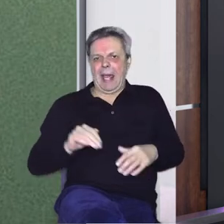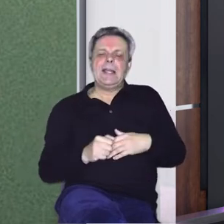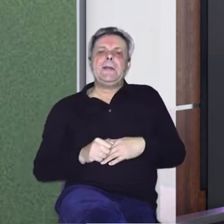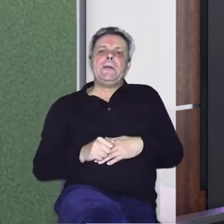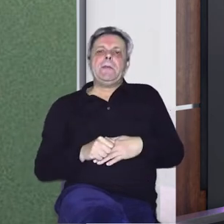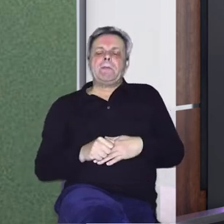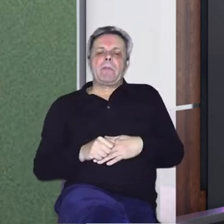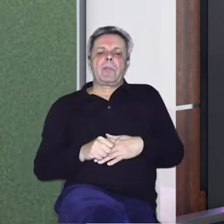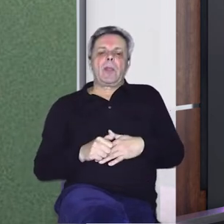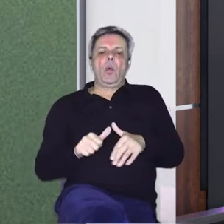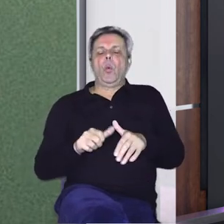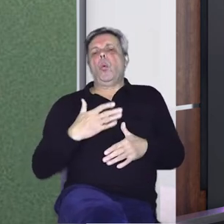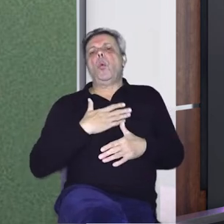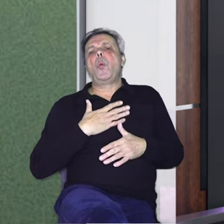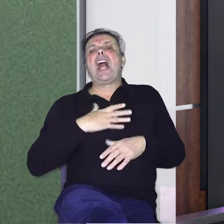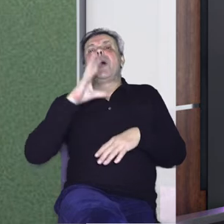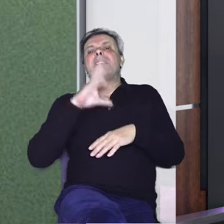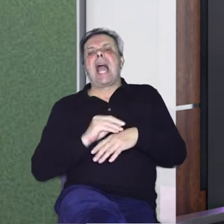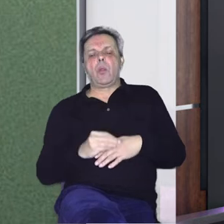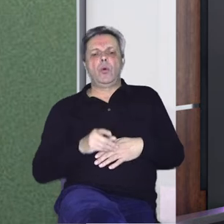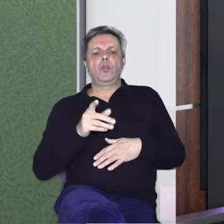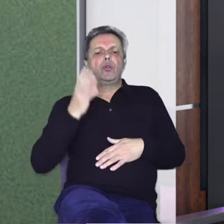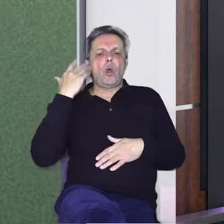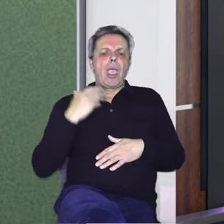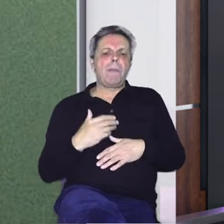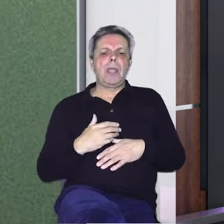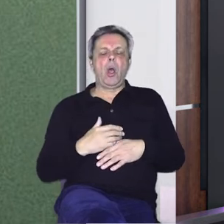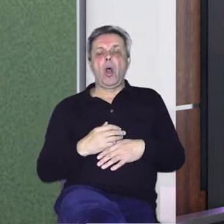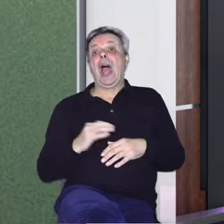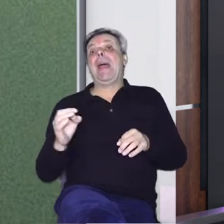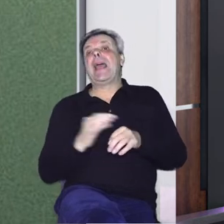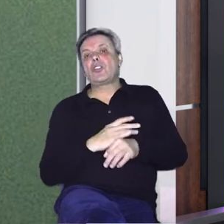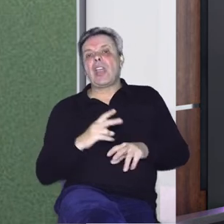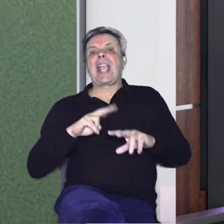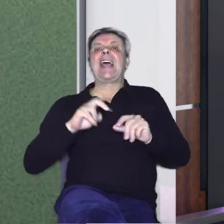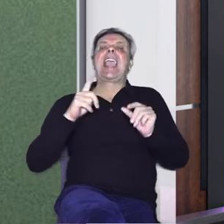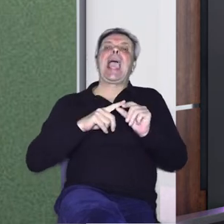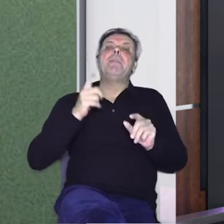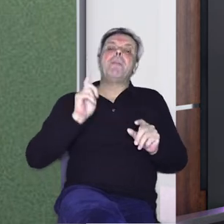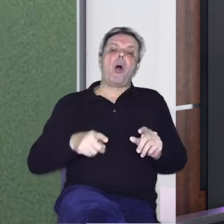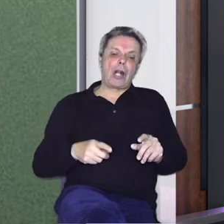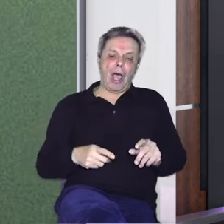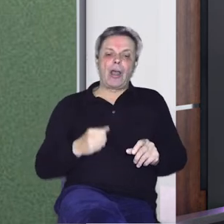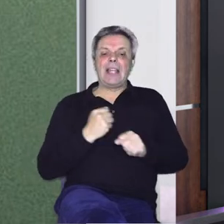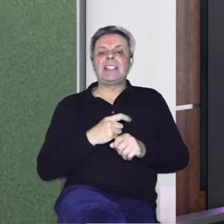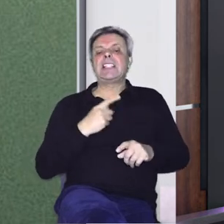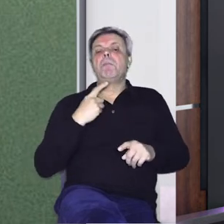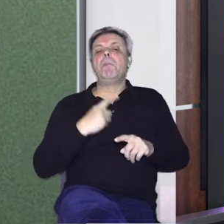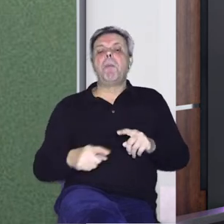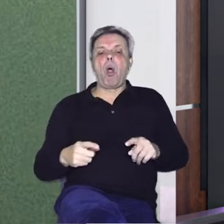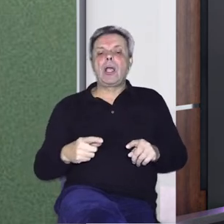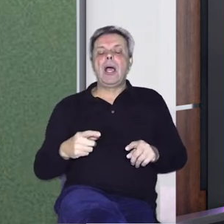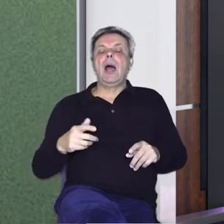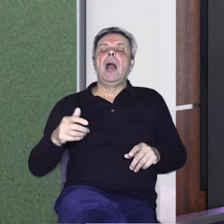u našem stanu. Bilo je tu čestih nezgoda kada je HEP morao intervenirati zbog čestih padova